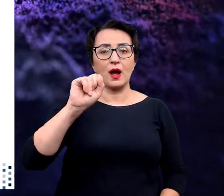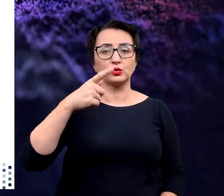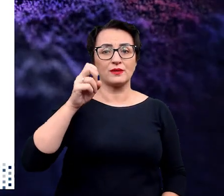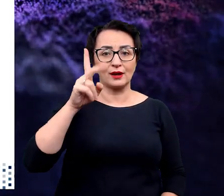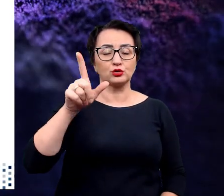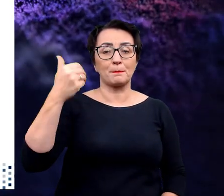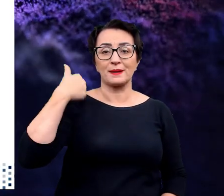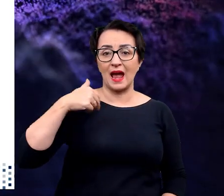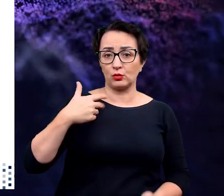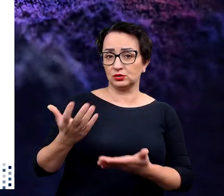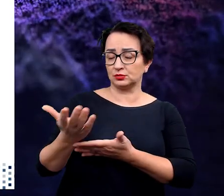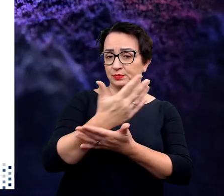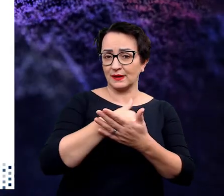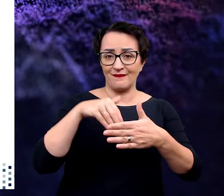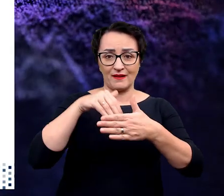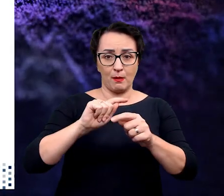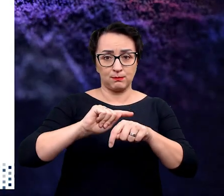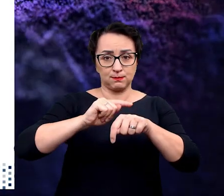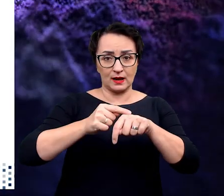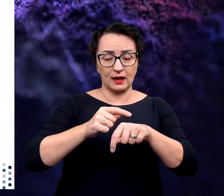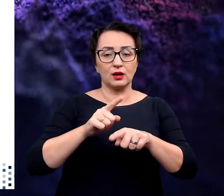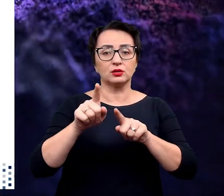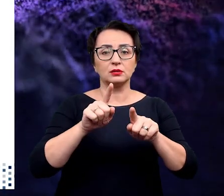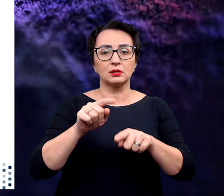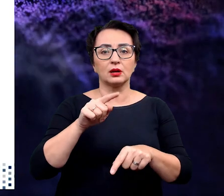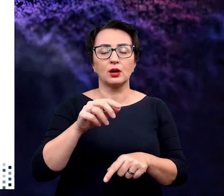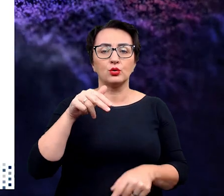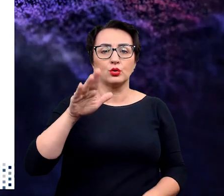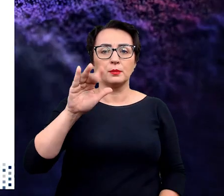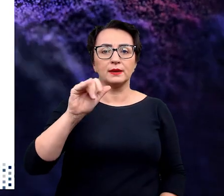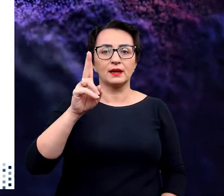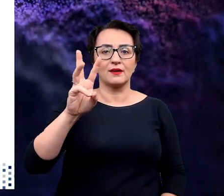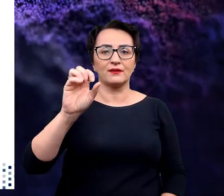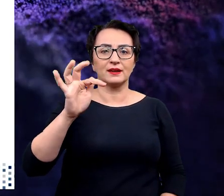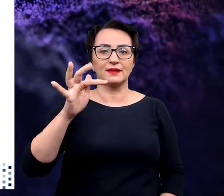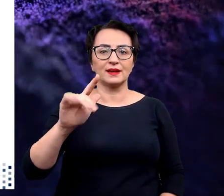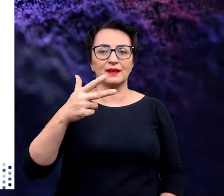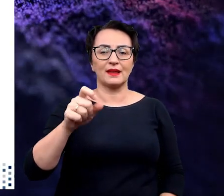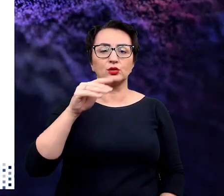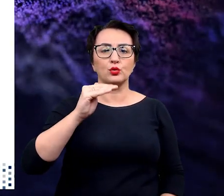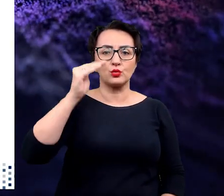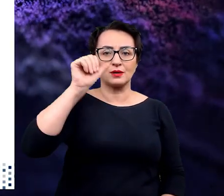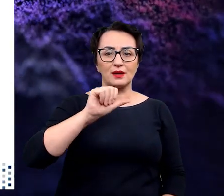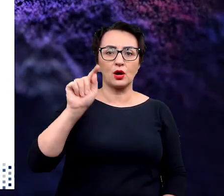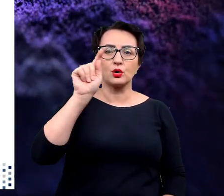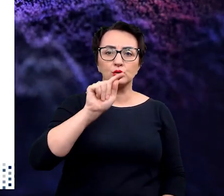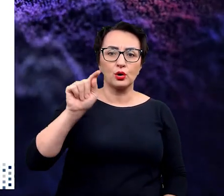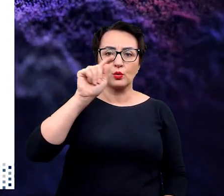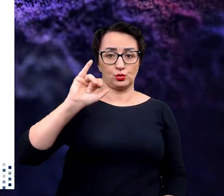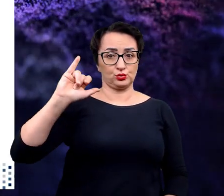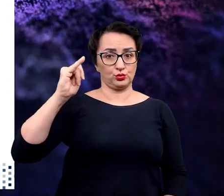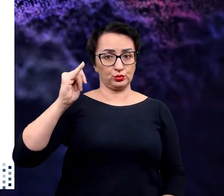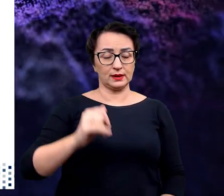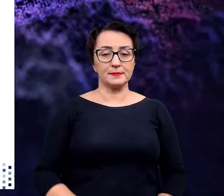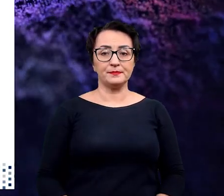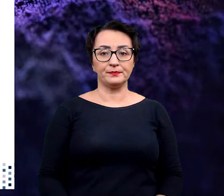Taki ładunek, czyli takie białko, które ma zostać zgromadzone wewnątrz pęcherzyka, oznaczane jest ubikwityną, czyli to, co widzicie tutaj na górze, jest oznaczone